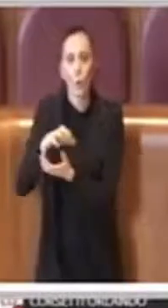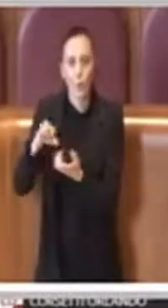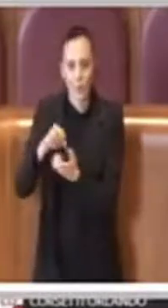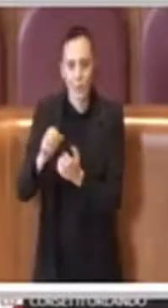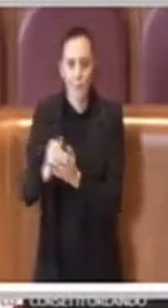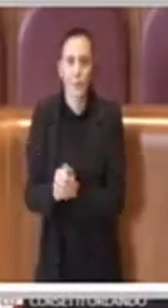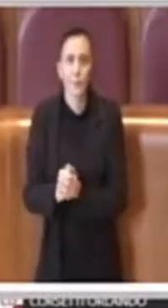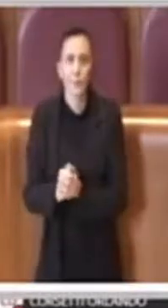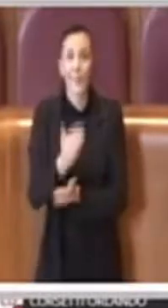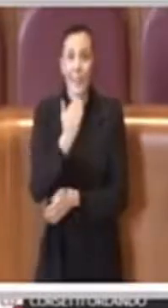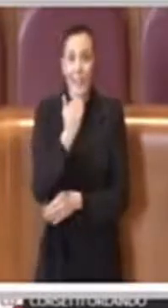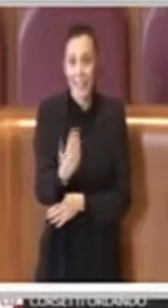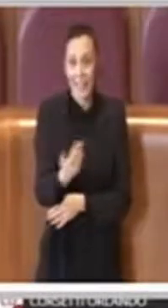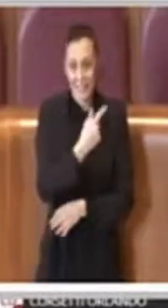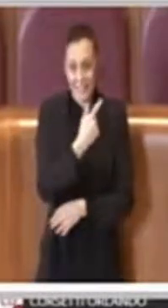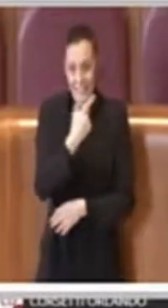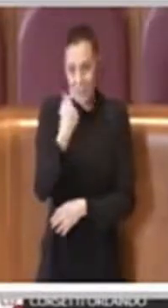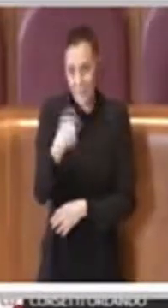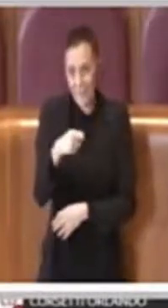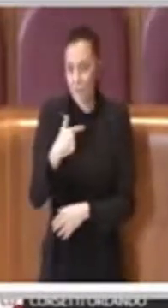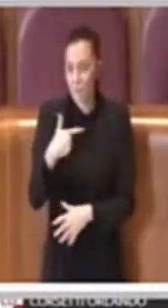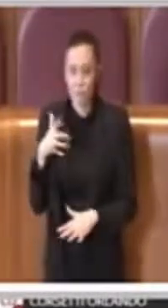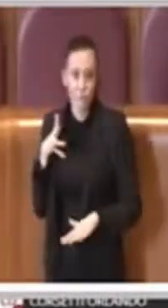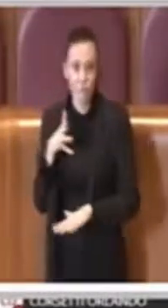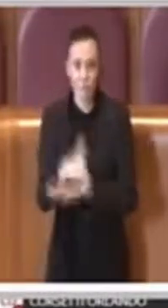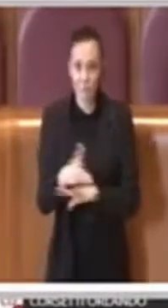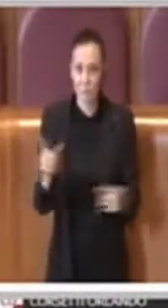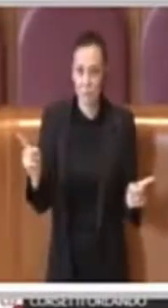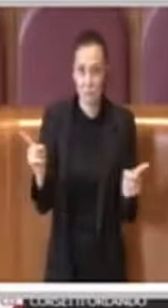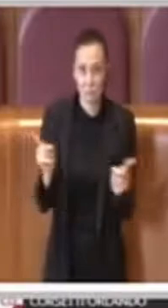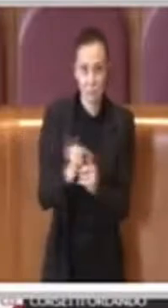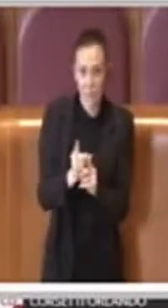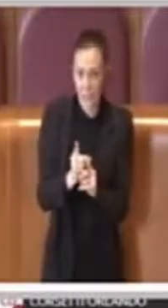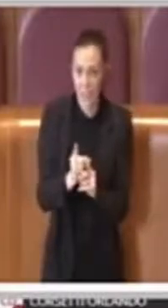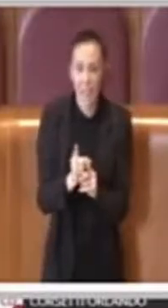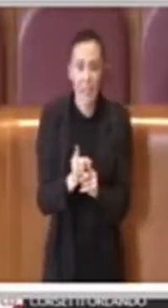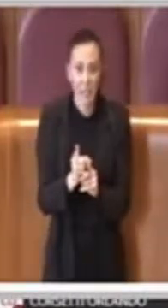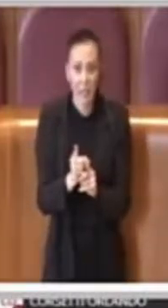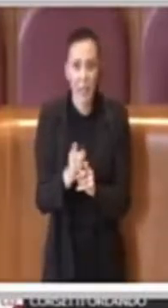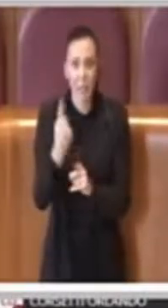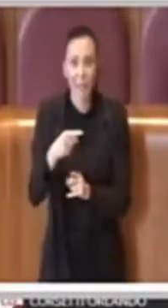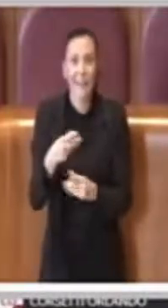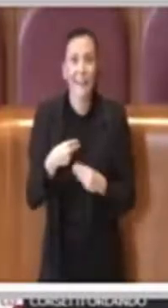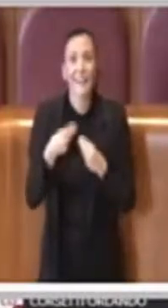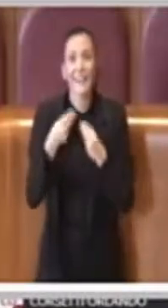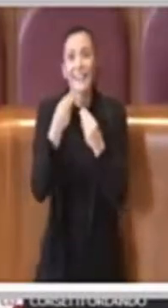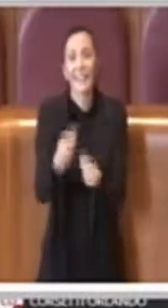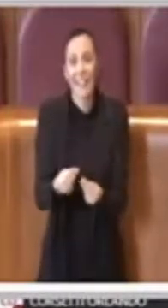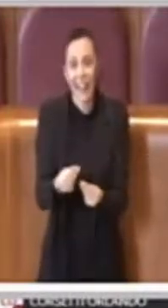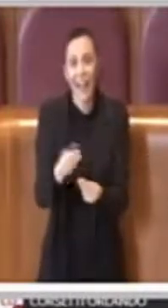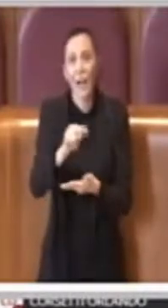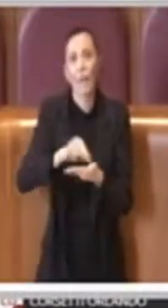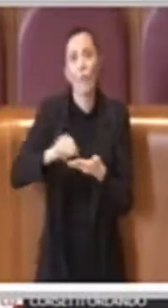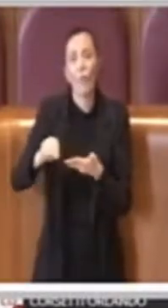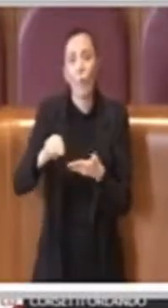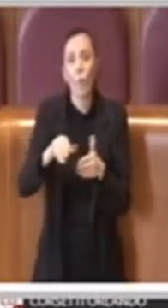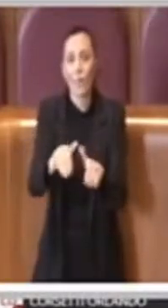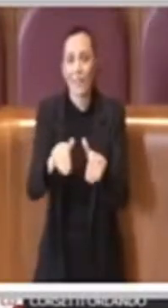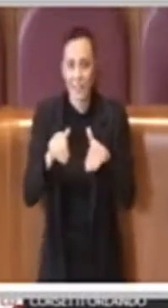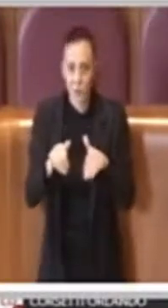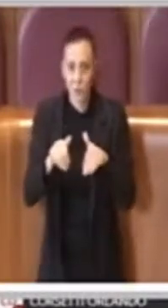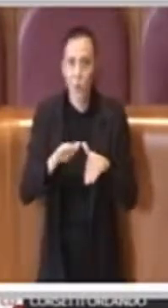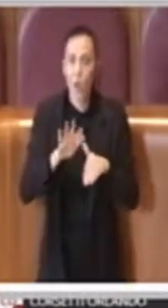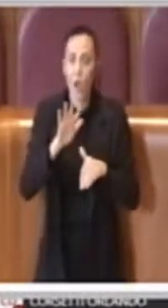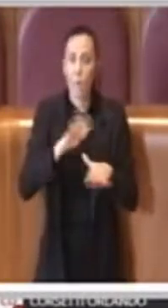Grazie Presidente, intervengo brevemente semplicemente per dare il volo di astensione del gruppo Movimento 5 Stelle,